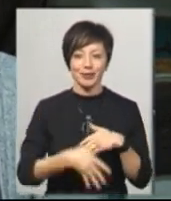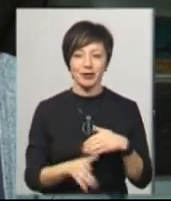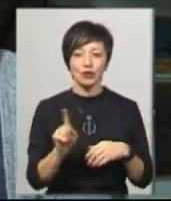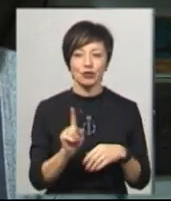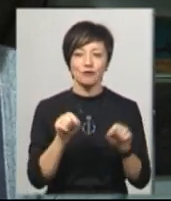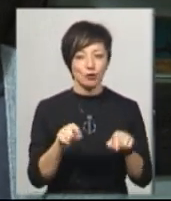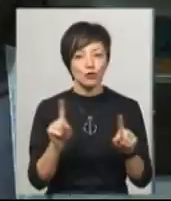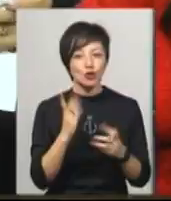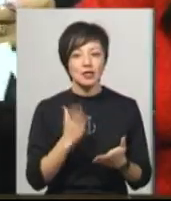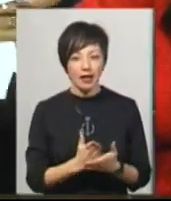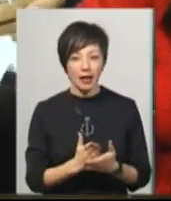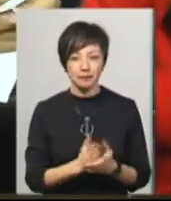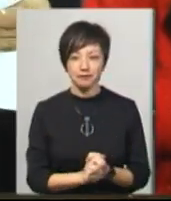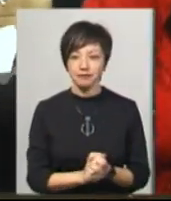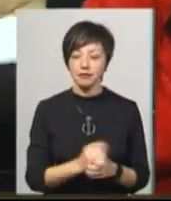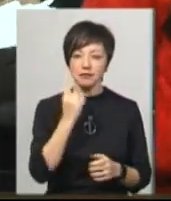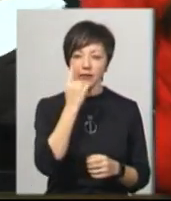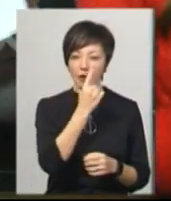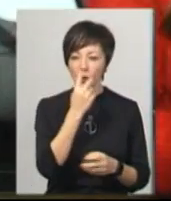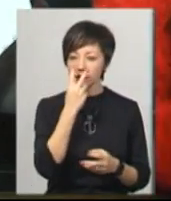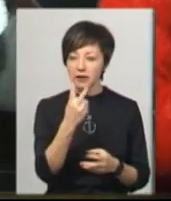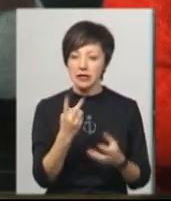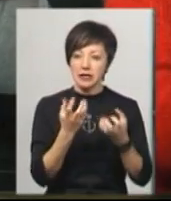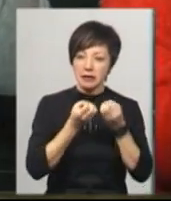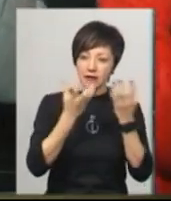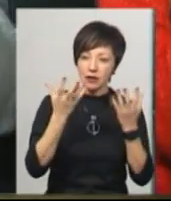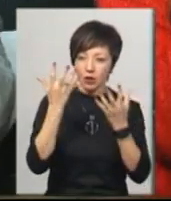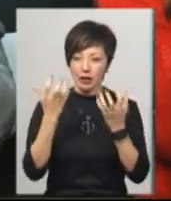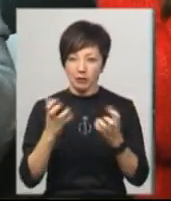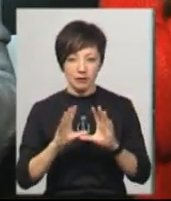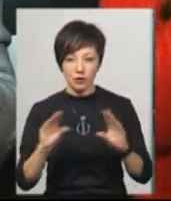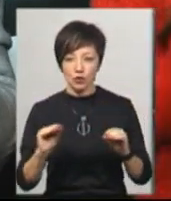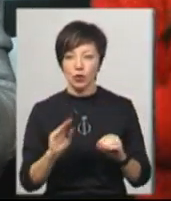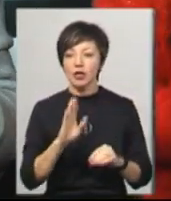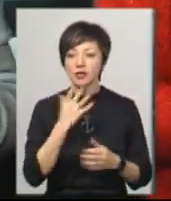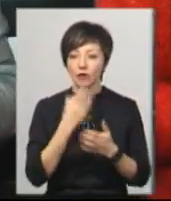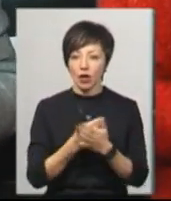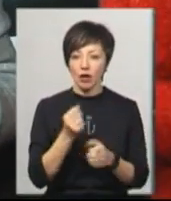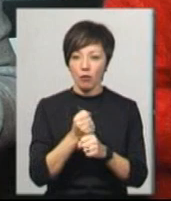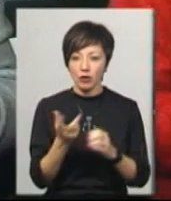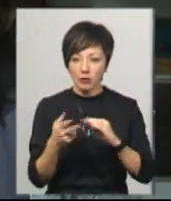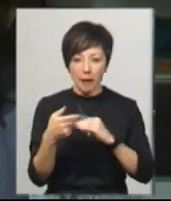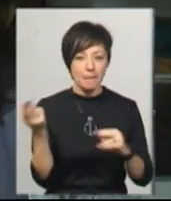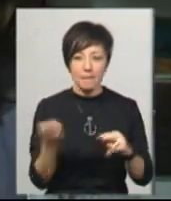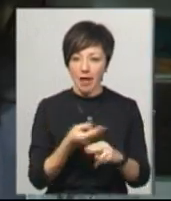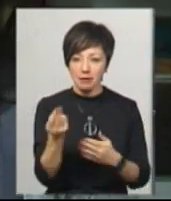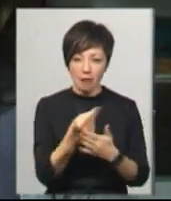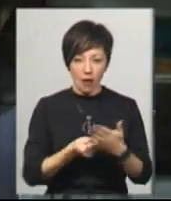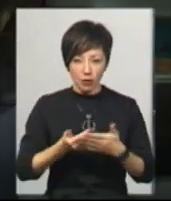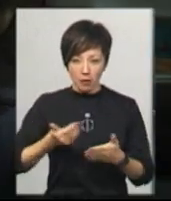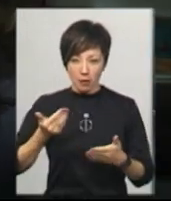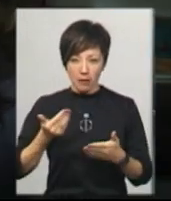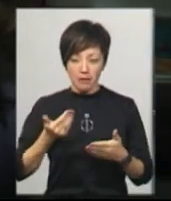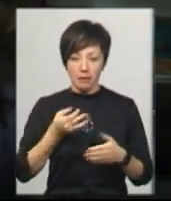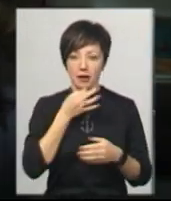що в цьому щось є. Її очі розрізняють лише світло та темряву. Свої роботи художниця ріже без попереднього малюнку. Це все, що я